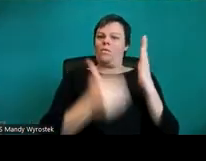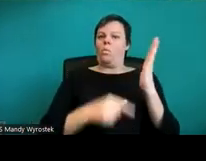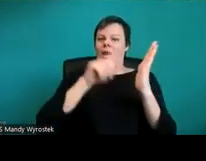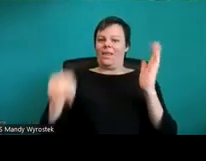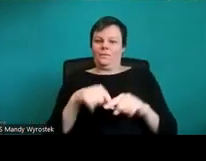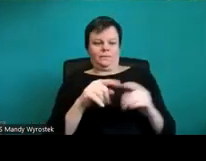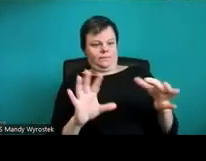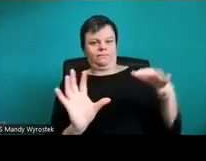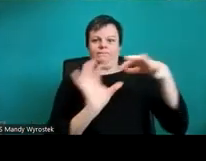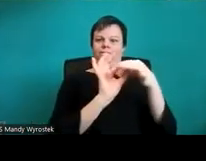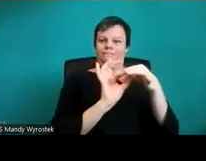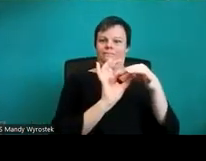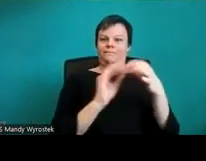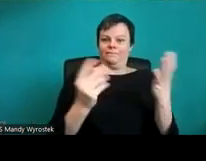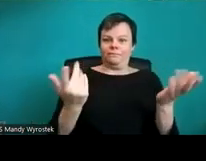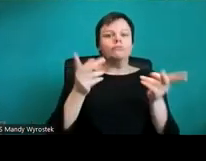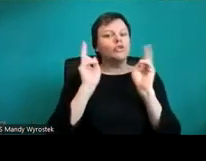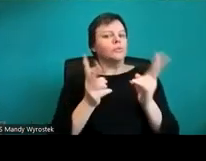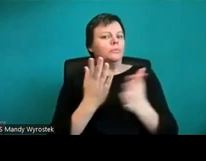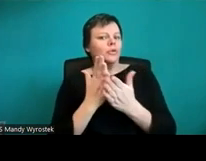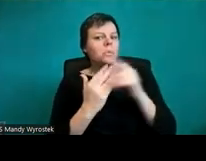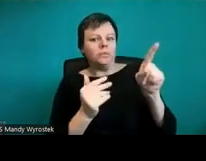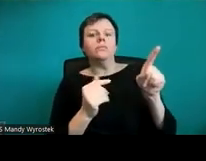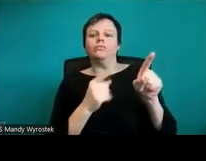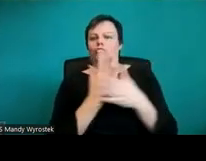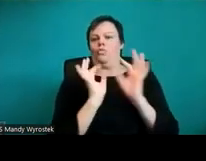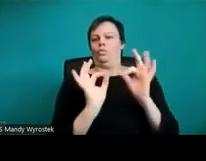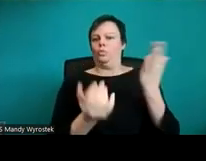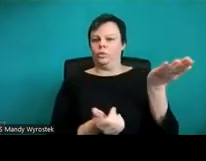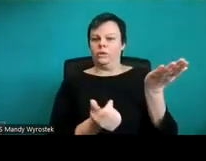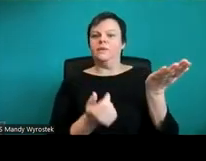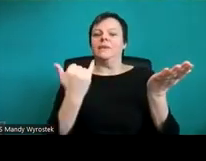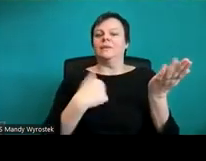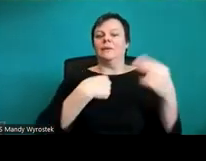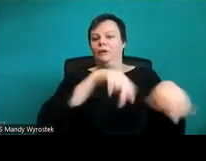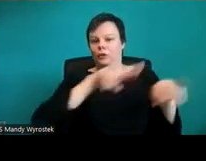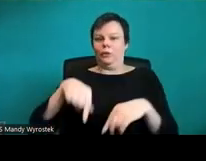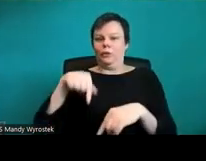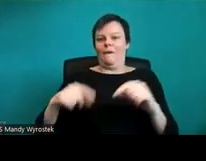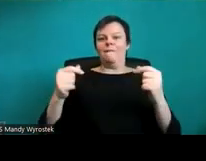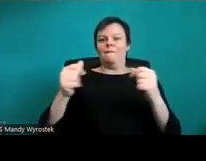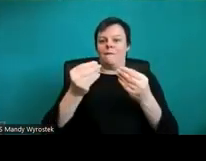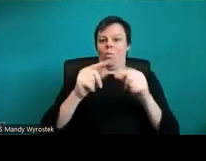Ich muss auch dafür sorgen, dass die Texte in der richtigen Sprache ausgezeichnet sind.